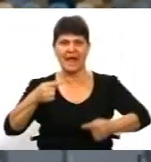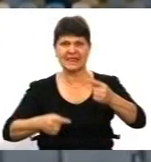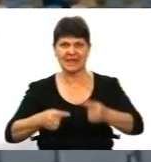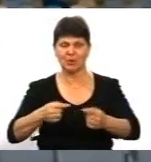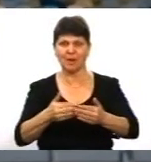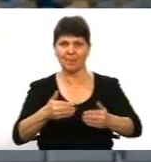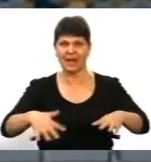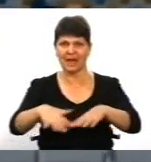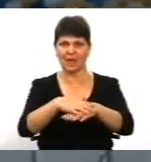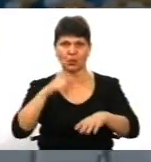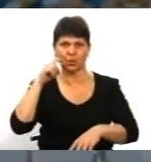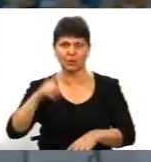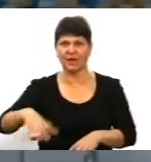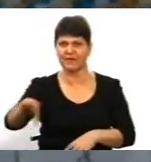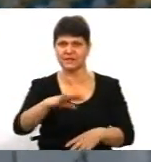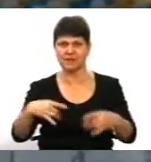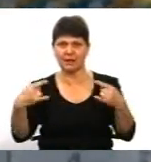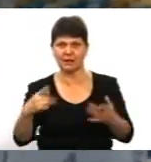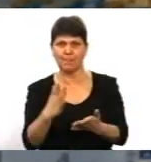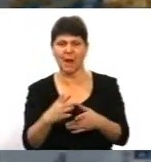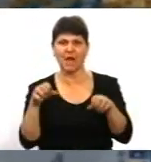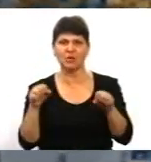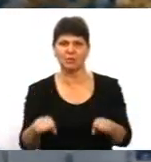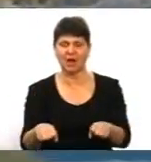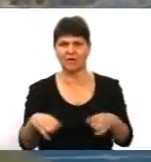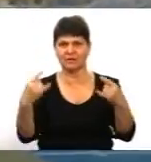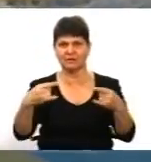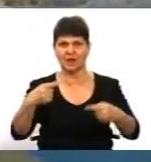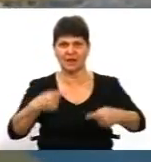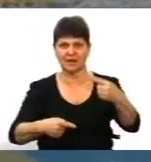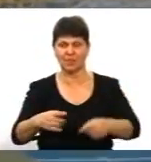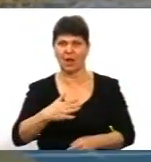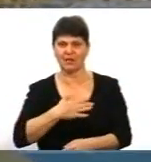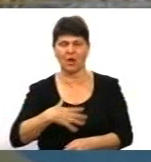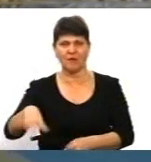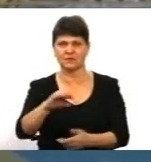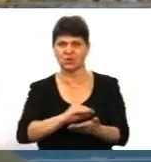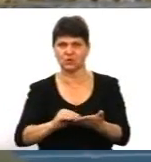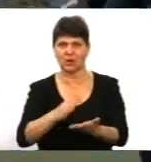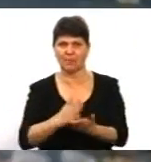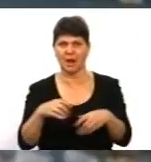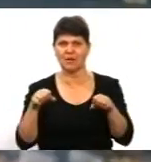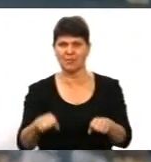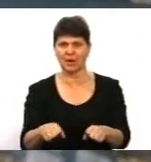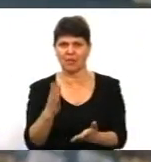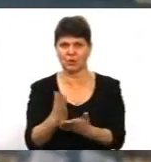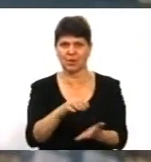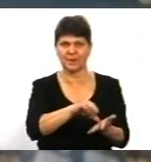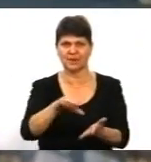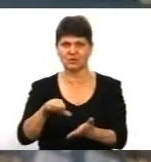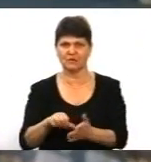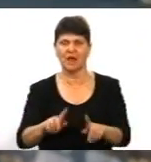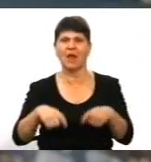України. Усі канали мають право транслювати дебати нашого. Усі журналісти мають право бути присутніми. Даю вам